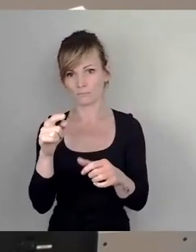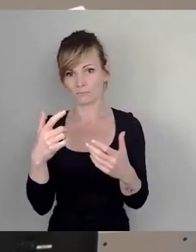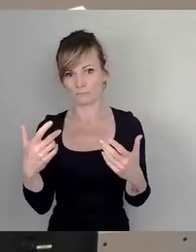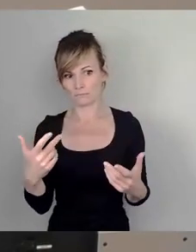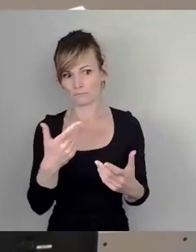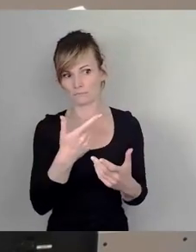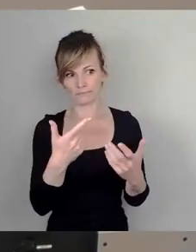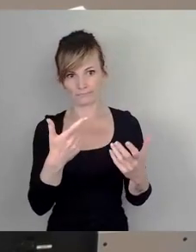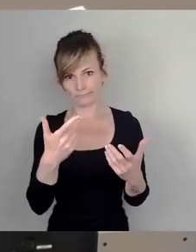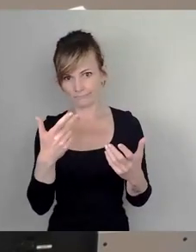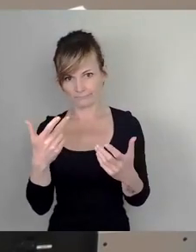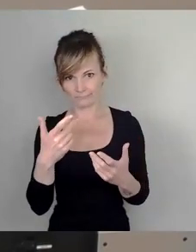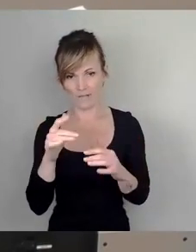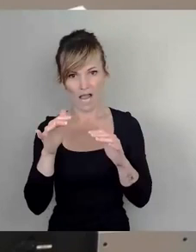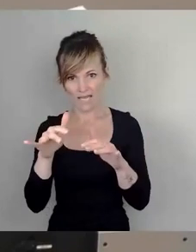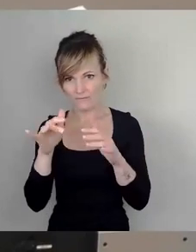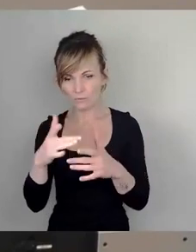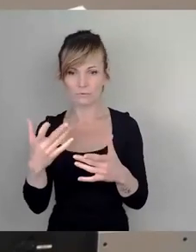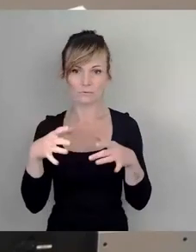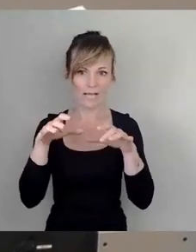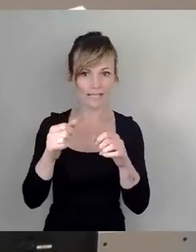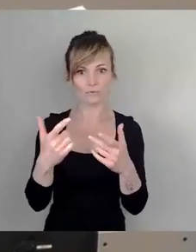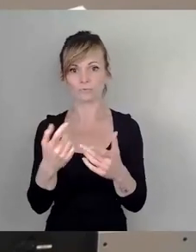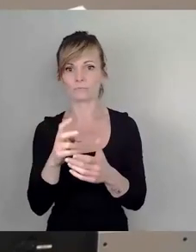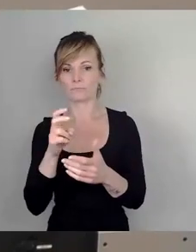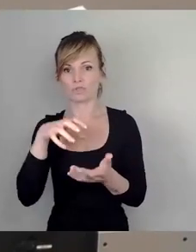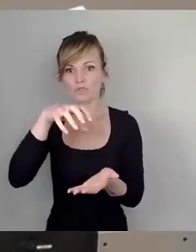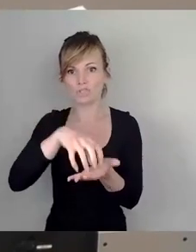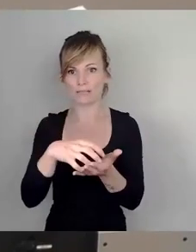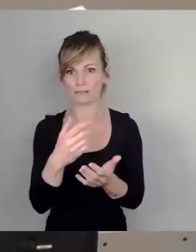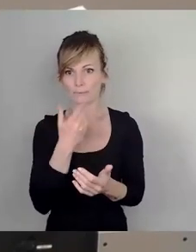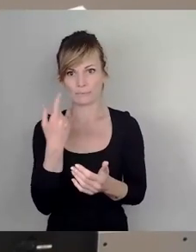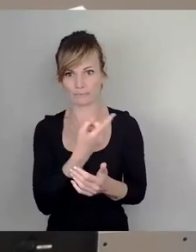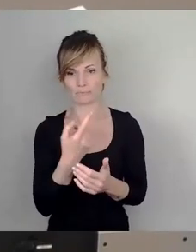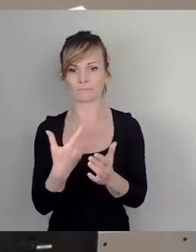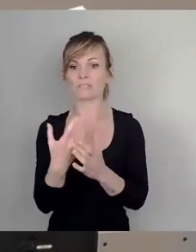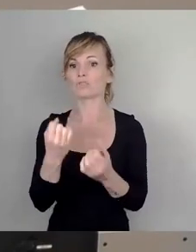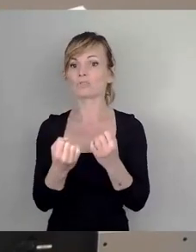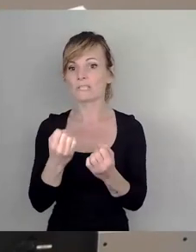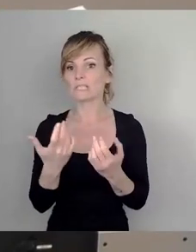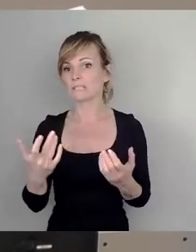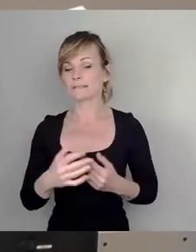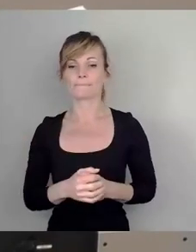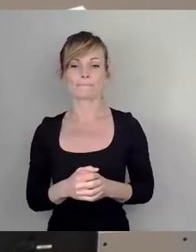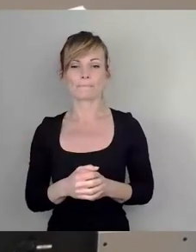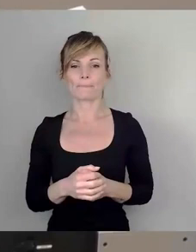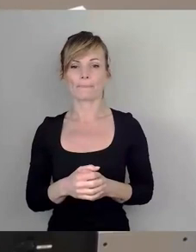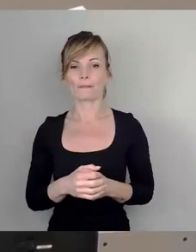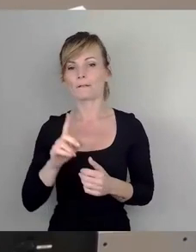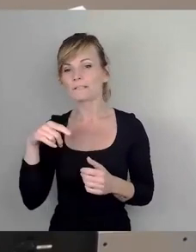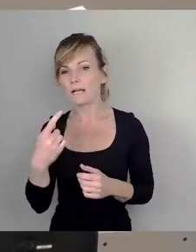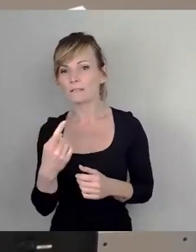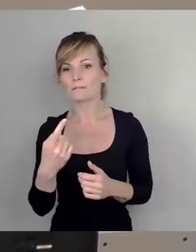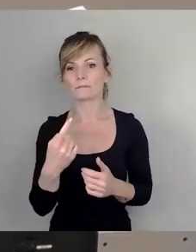im Einflussbereich oder im Zuständigkeitsbereich der Stadt ist. Das macht es schwierig. Dann werden im Prinzip kleinteiligst